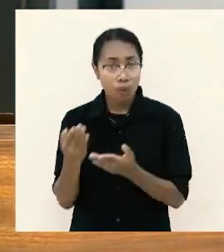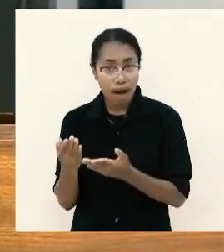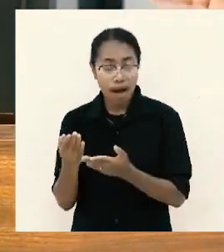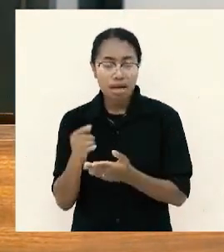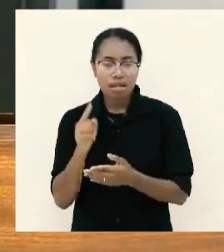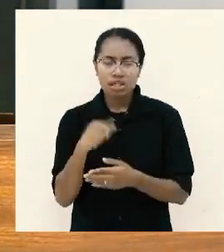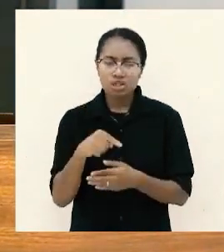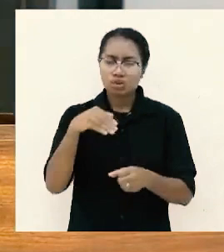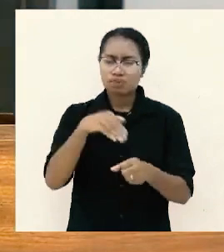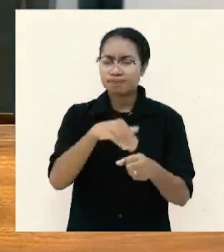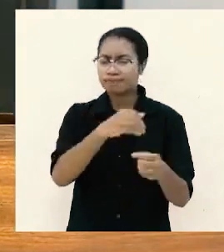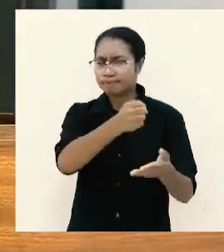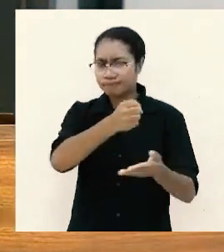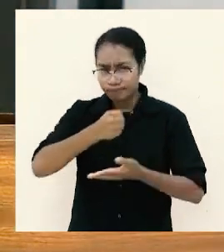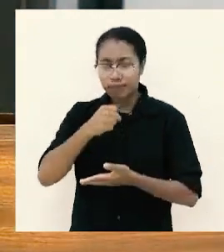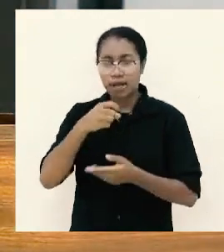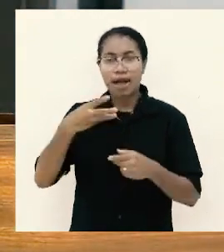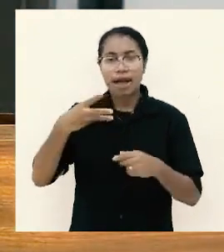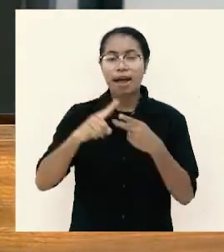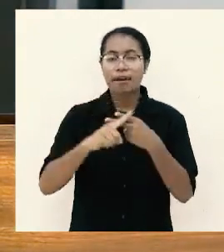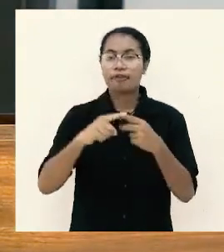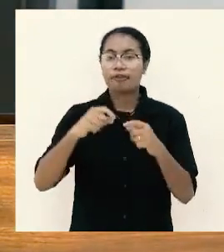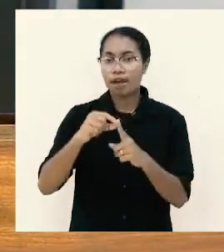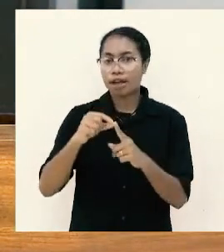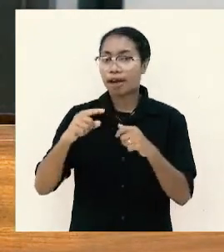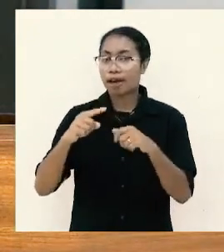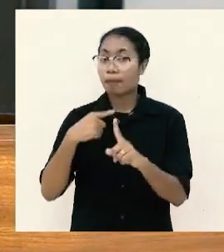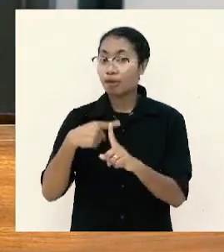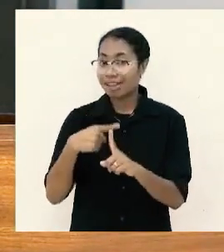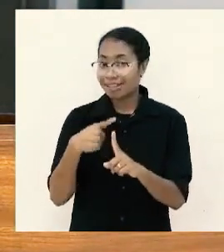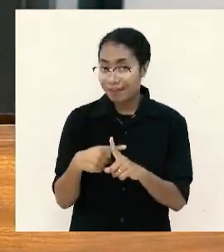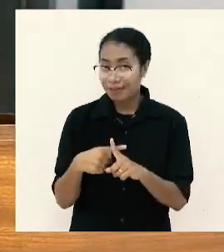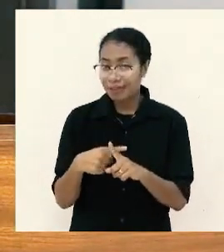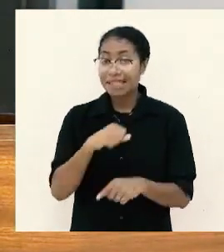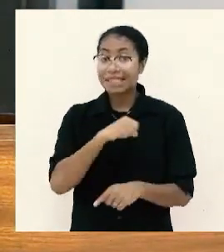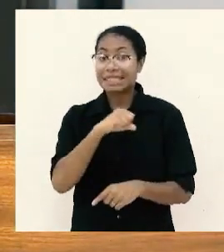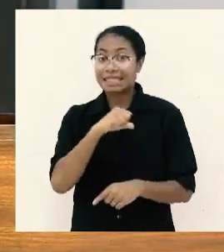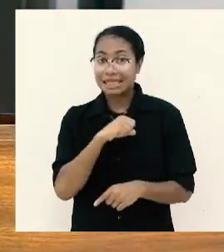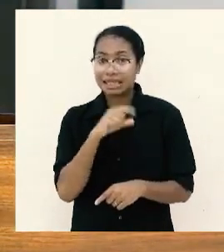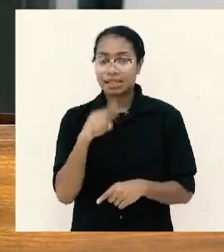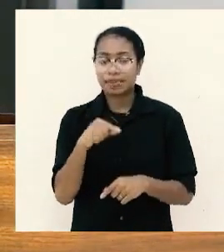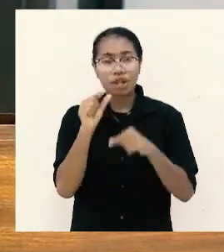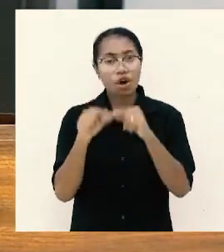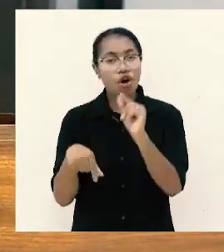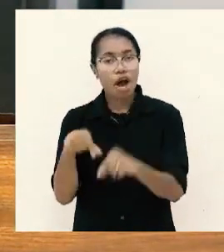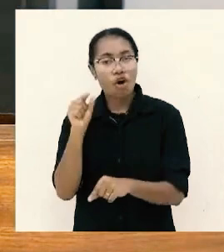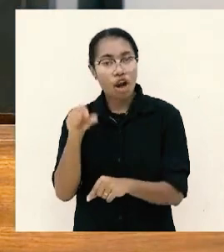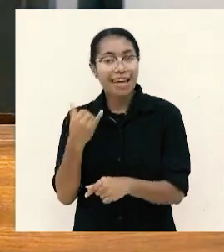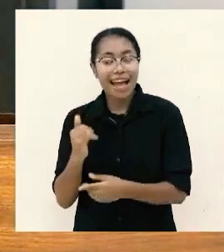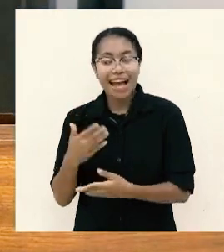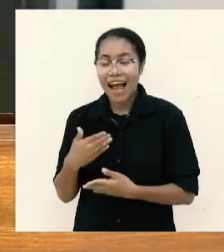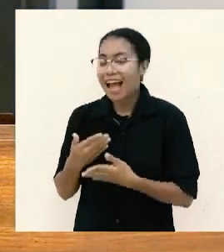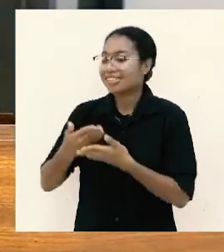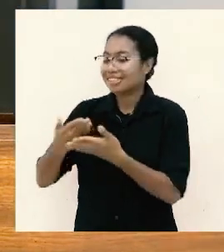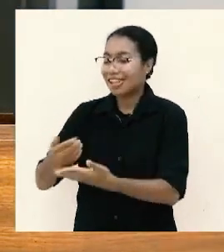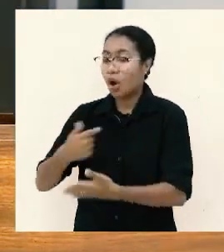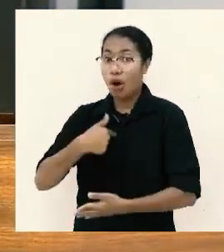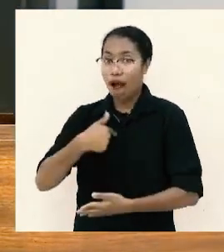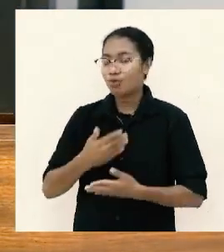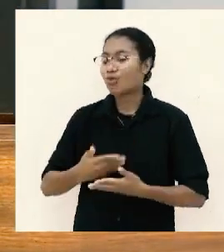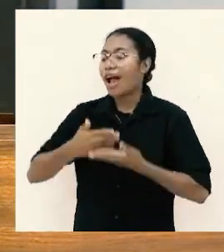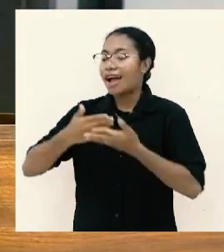bagi jemaat Filipi sendiri sebagai pihak yang memberi. Pihak yang memberi.